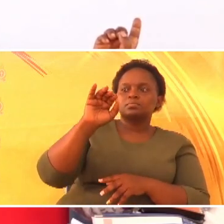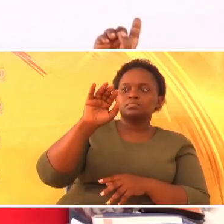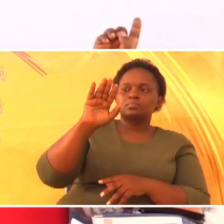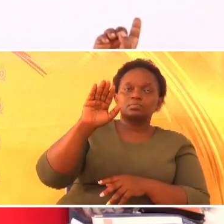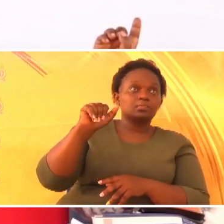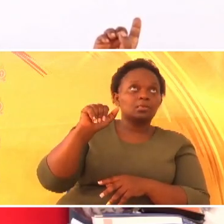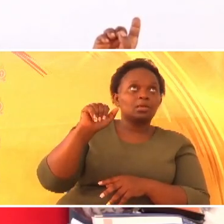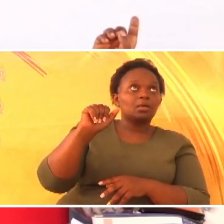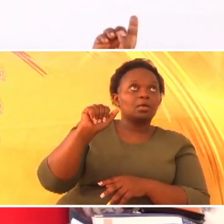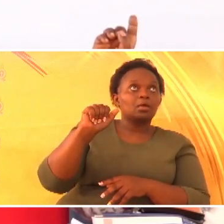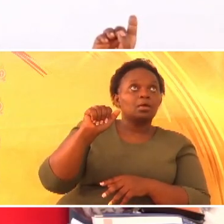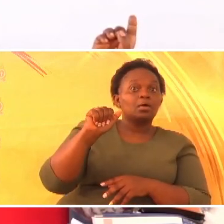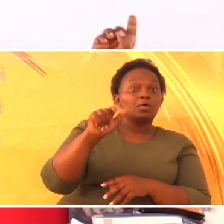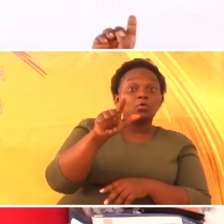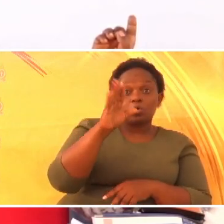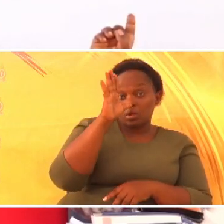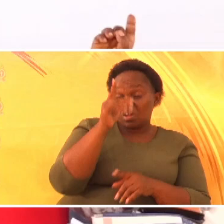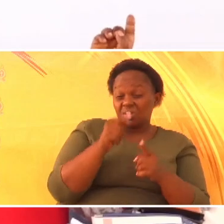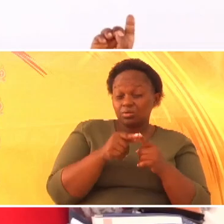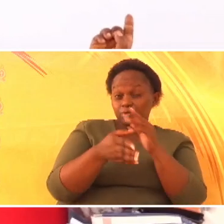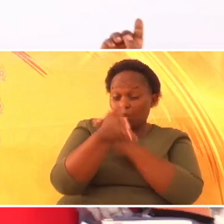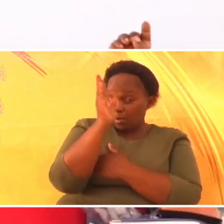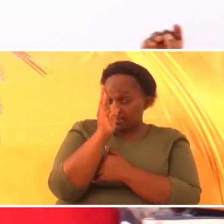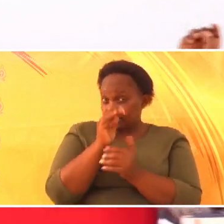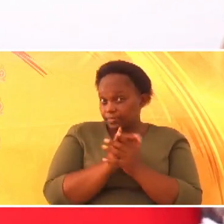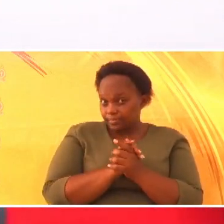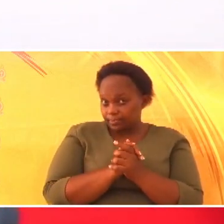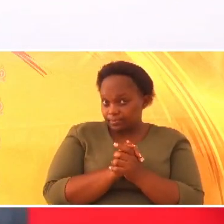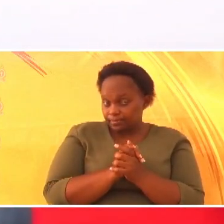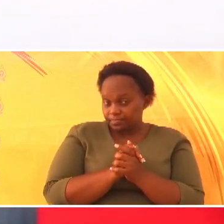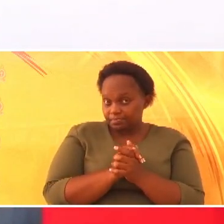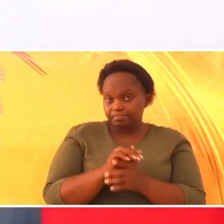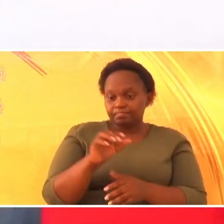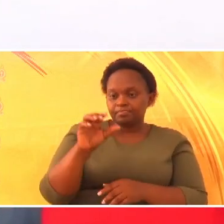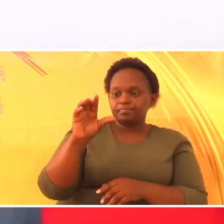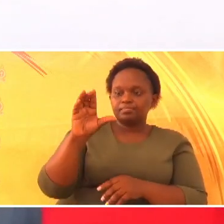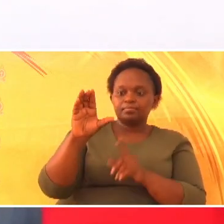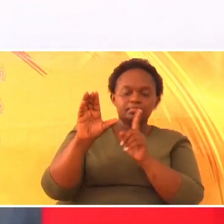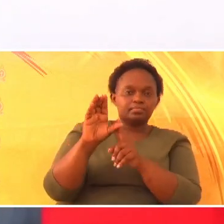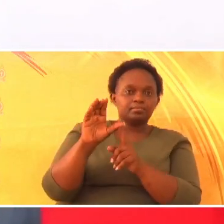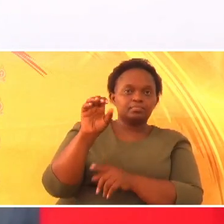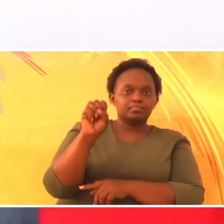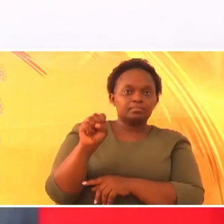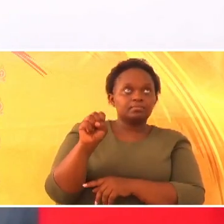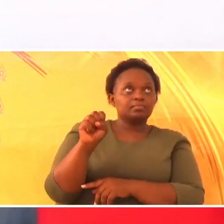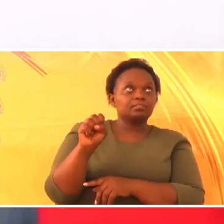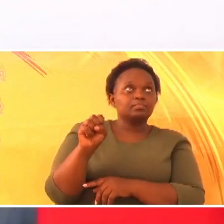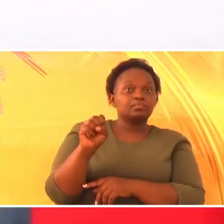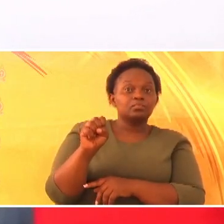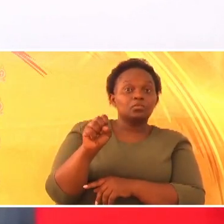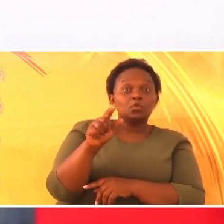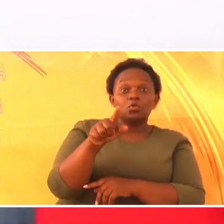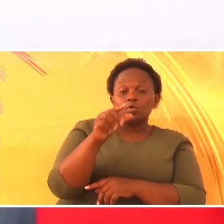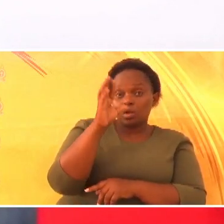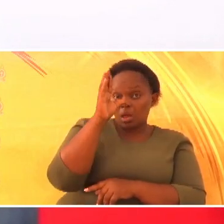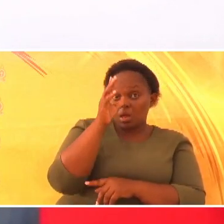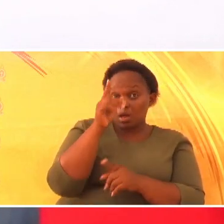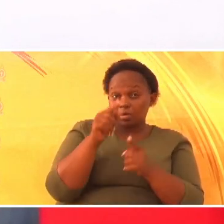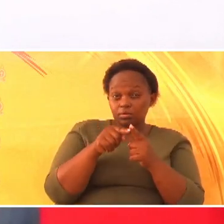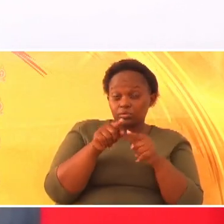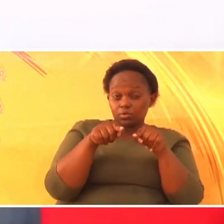Ulikuwa na tanganya mungu? Na chatanu. Ulikuwa na tanganya wewe.